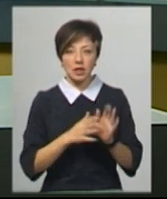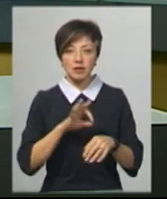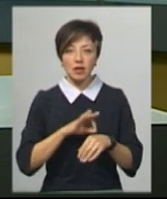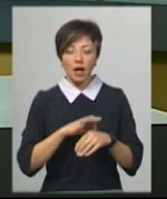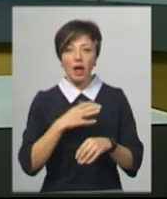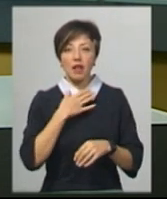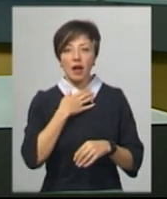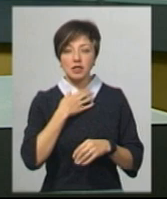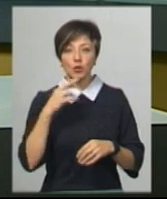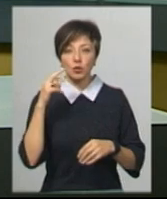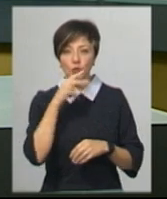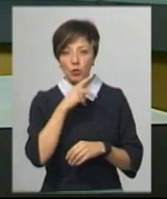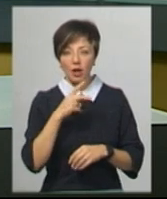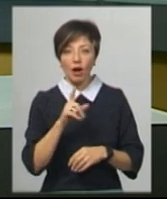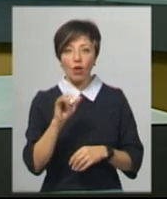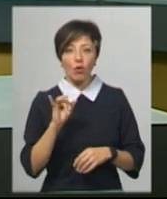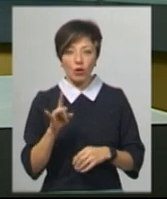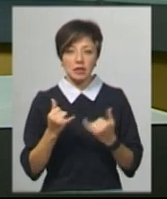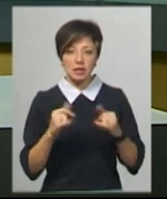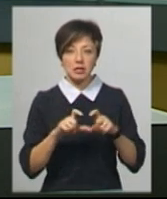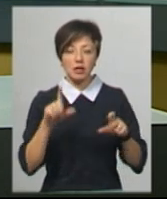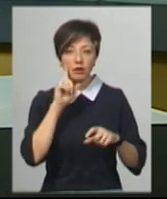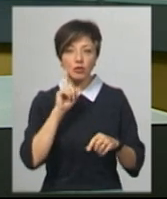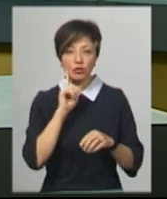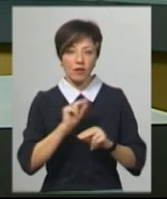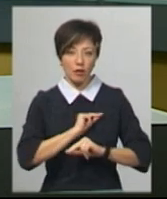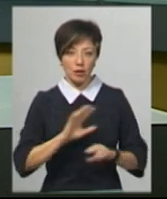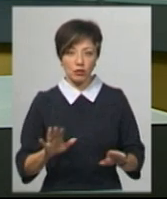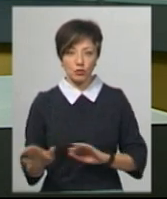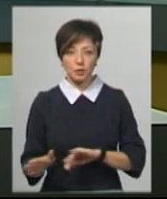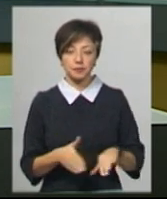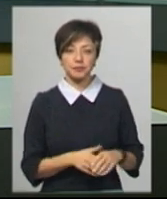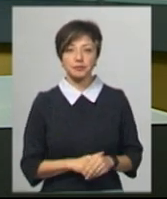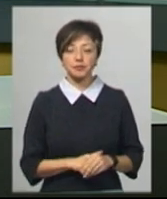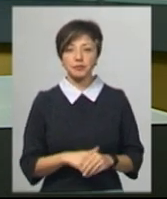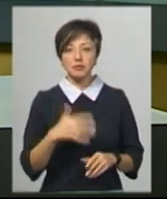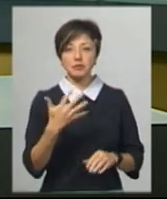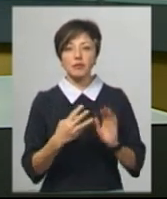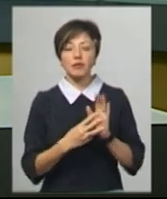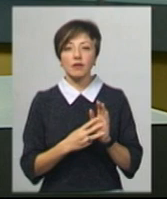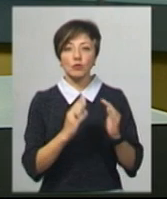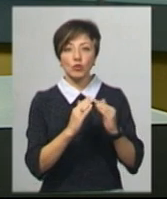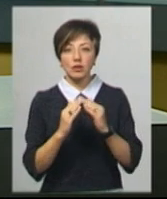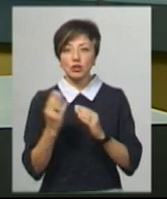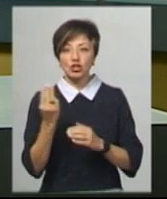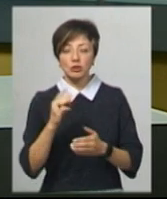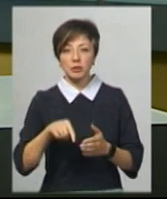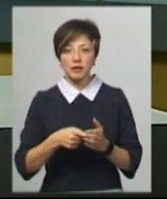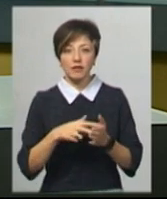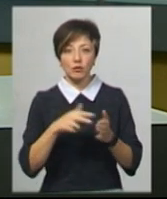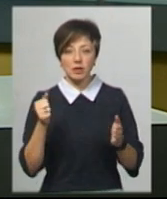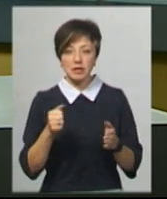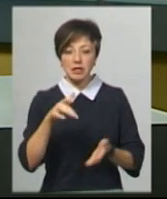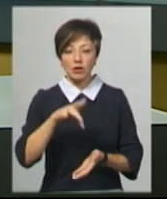інгаляційне утруєння парами хлору. Наразі заклад тимчасово не працює. 58 будинків Шепетівки відключило від